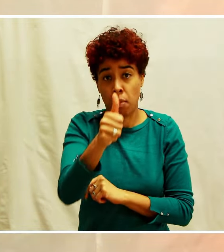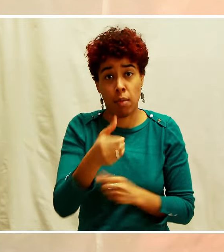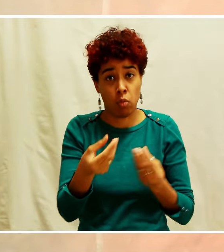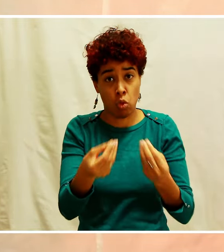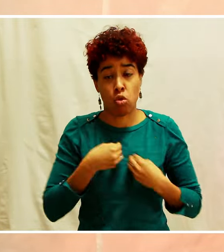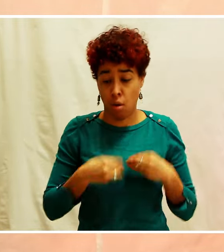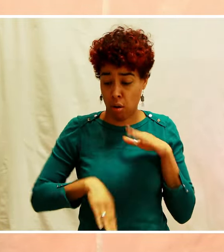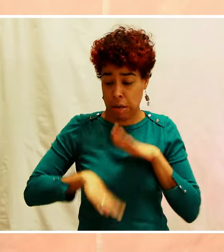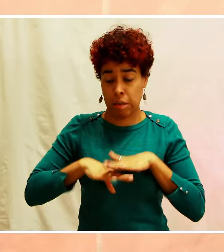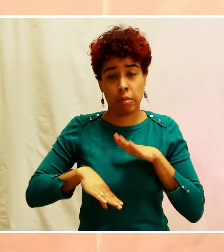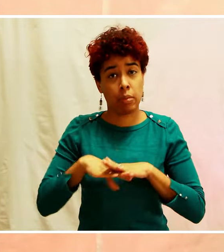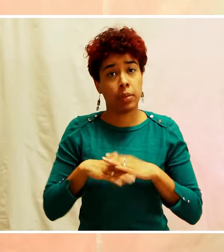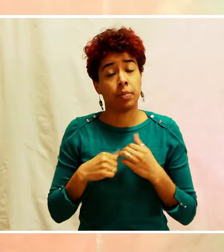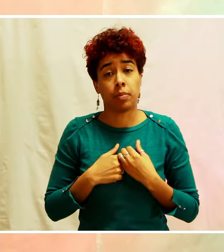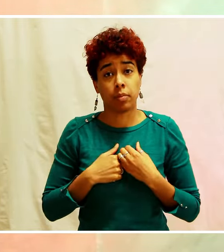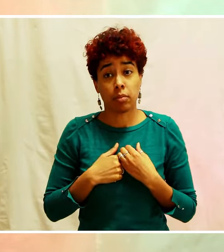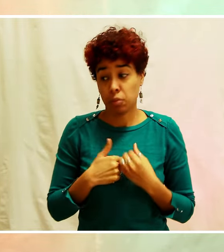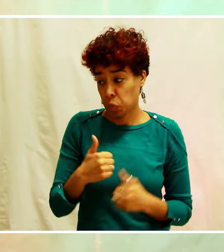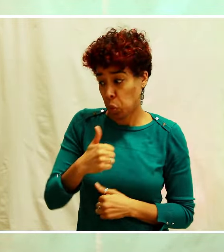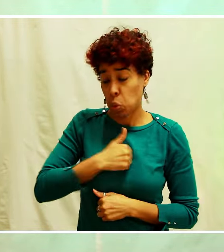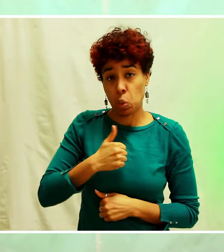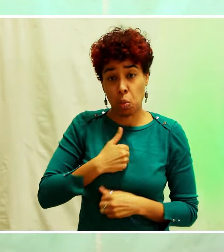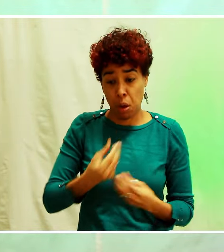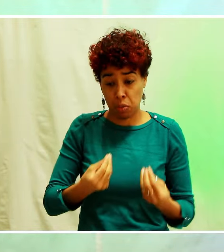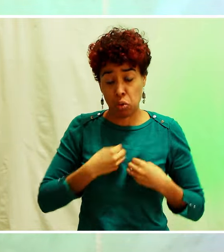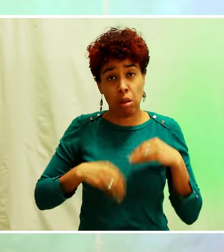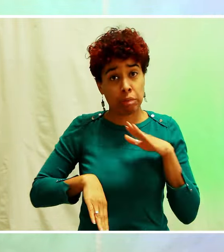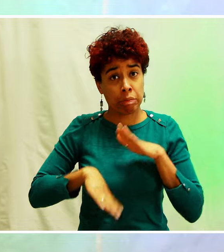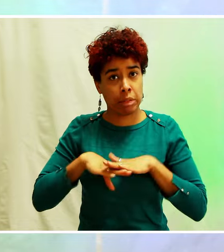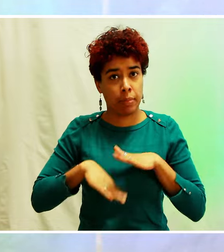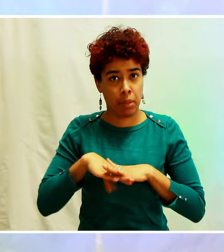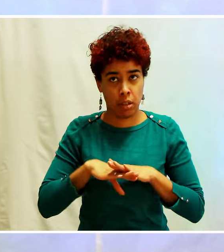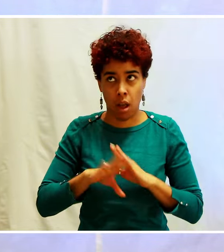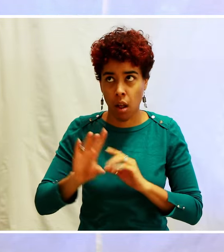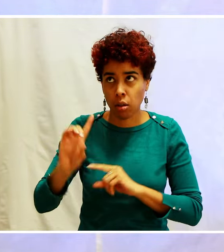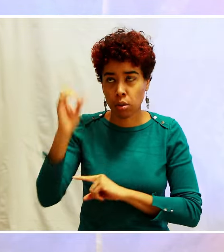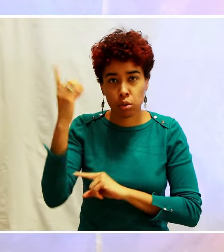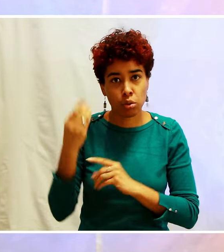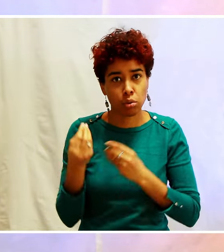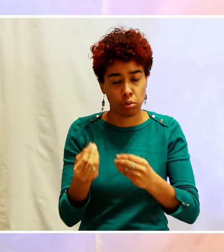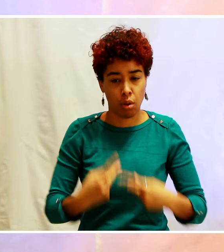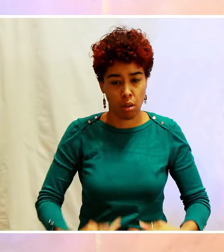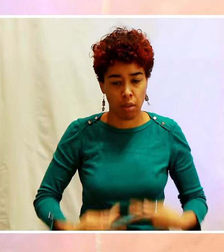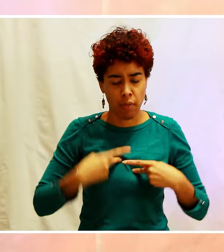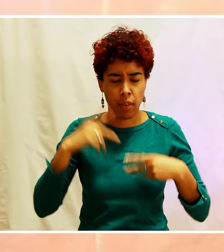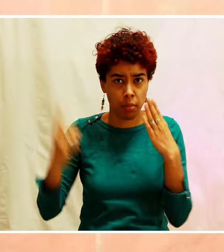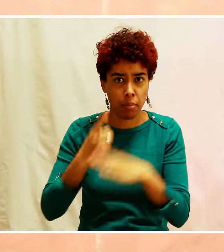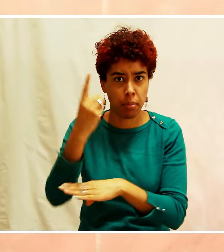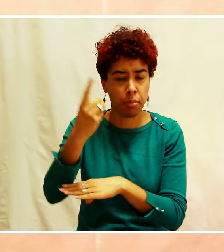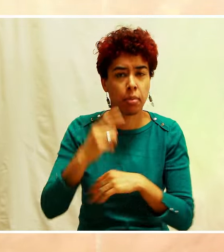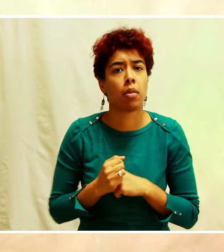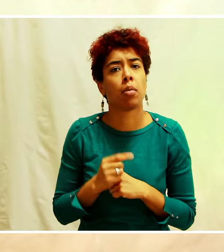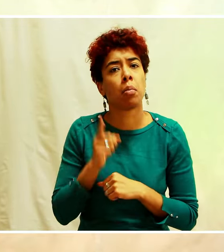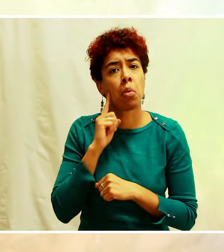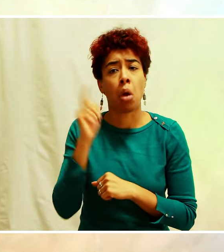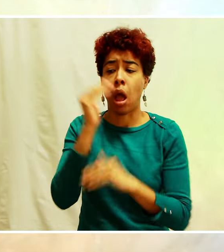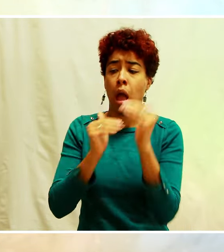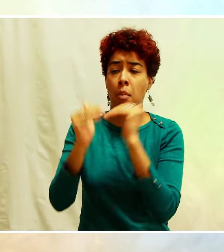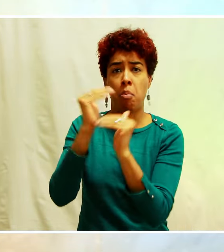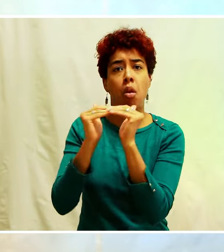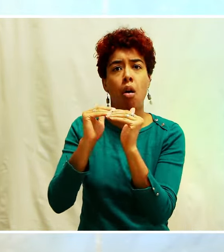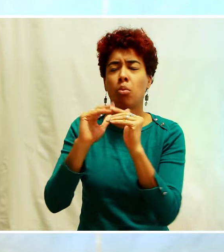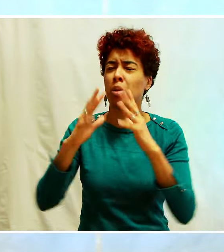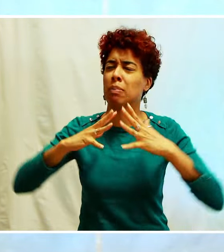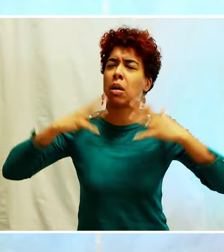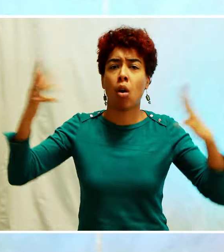que tu as reçue. C'est nous, malheureusement, qui bien souvent allons contre le plan de Dieu. On limite Dieu alors